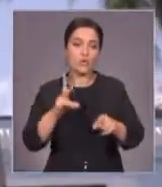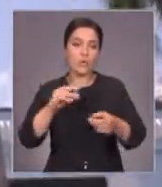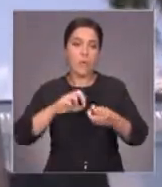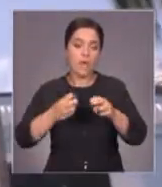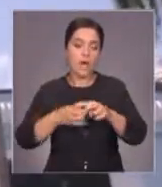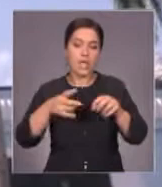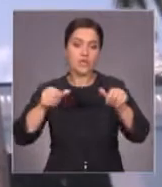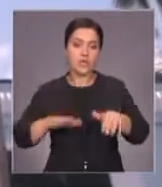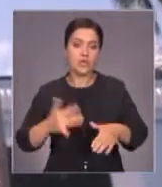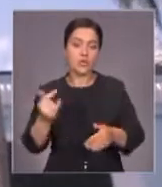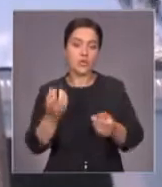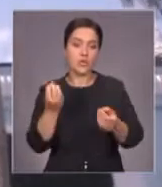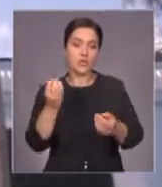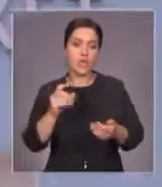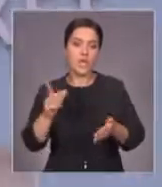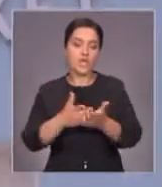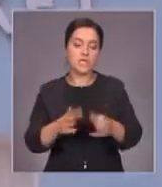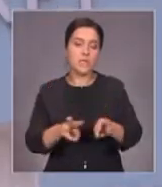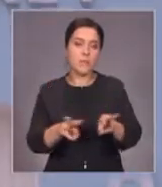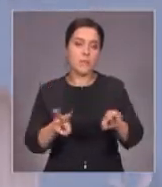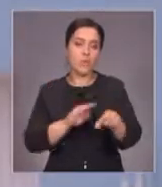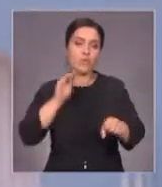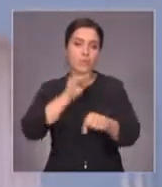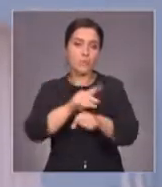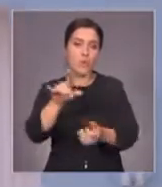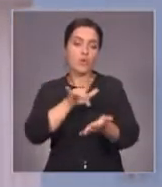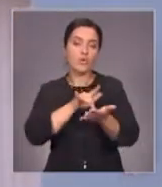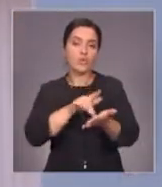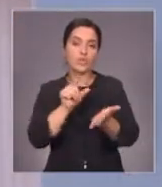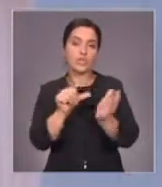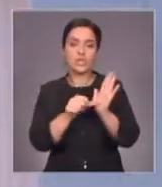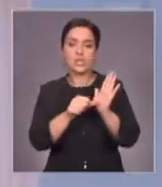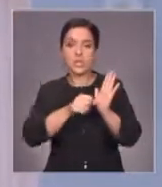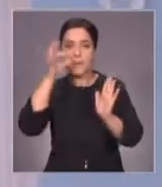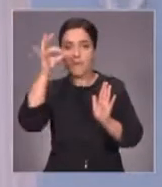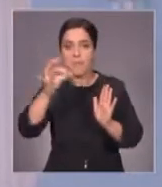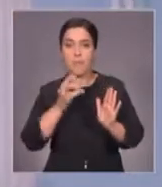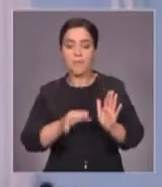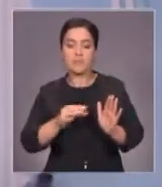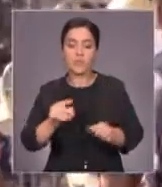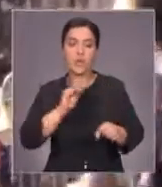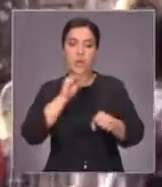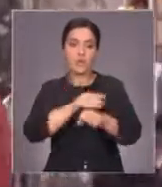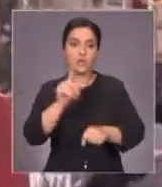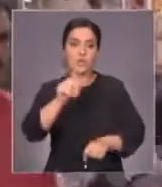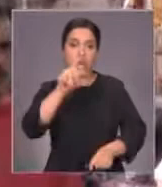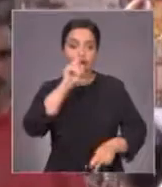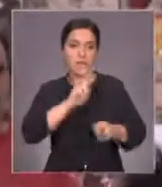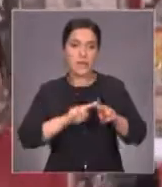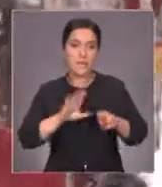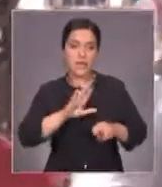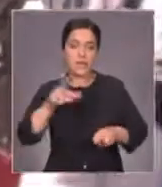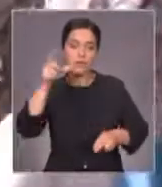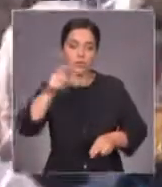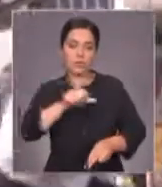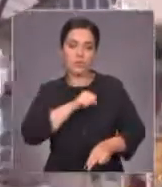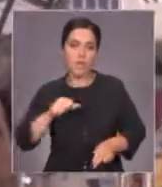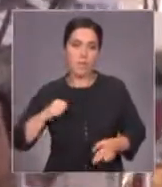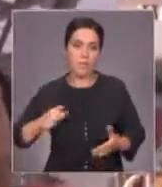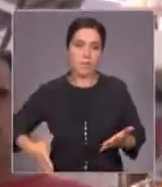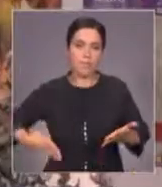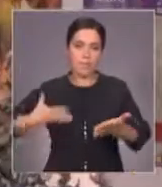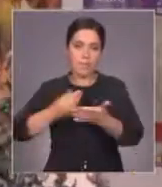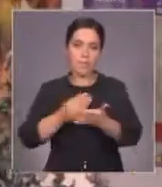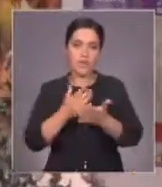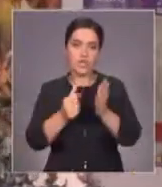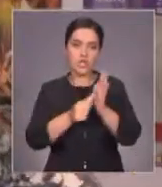ввели очень обременительный 6% налог для туроператоров. И для того, чтобы не потерять клиентов, они вынуждены из своего кармана покрывать разницу в